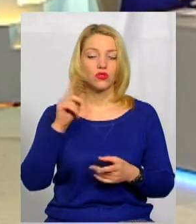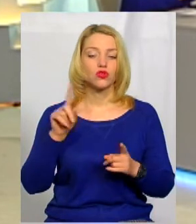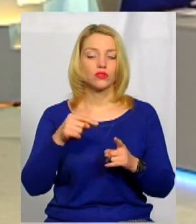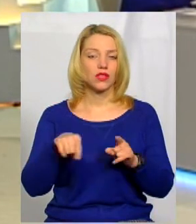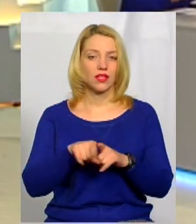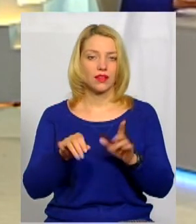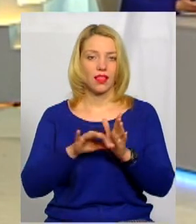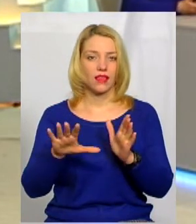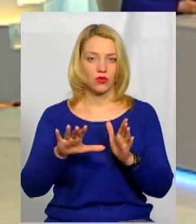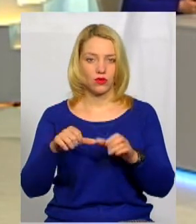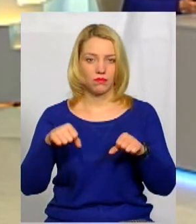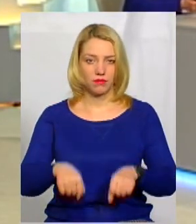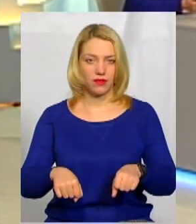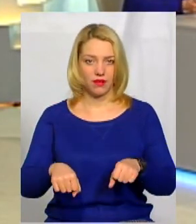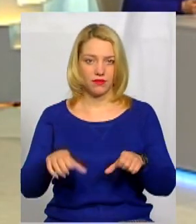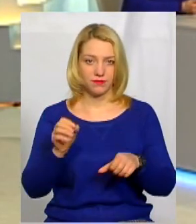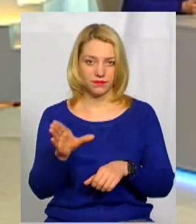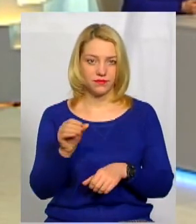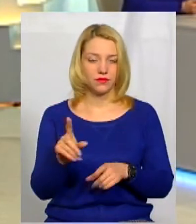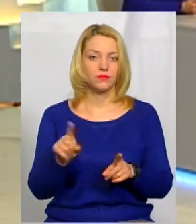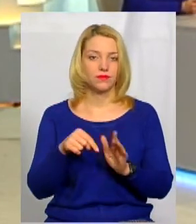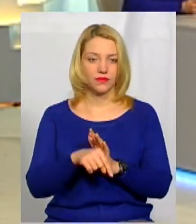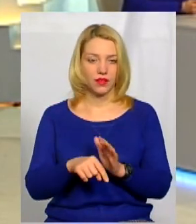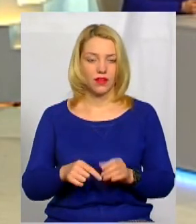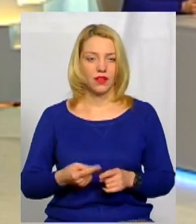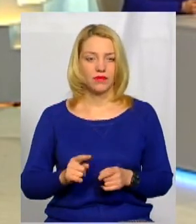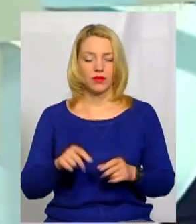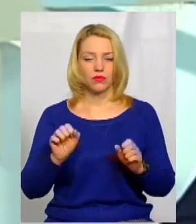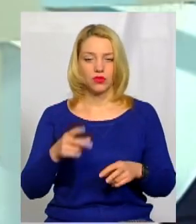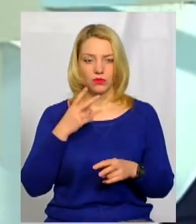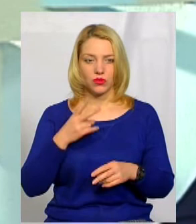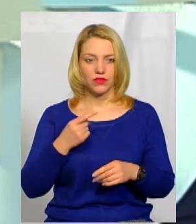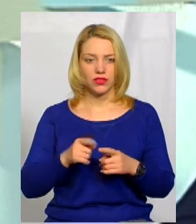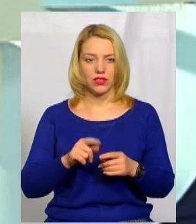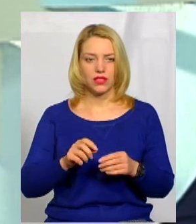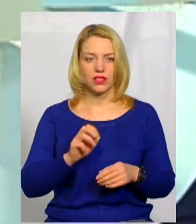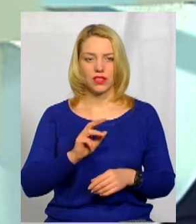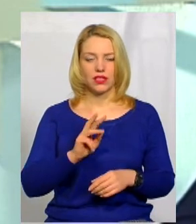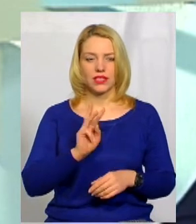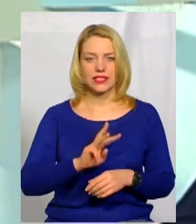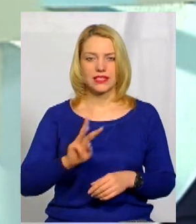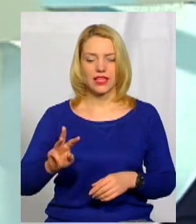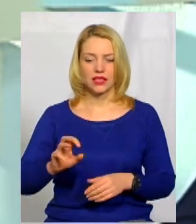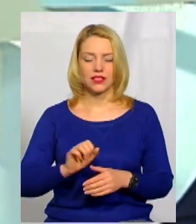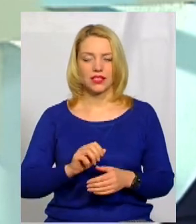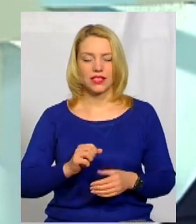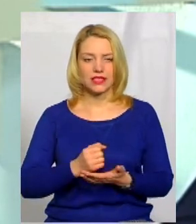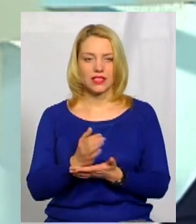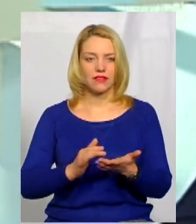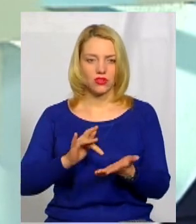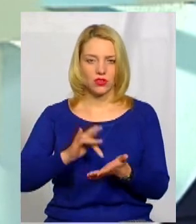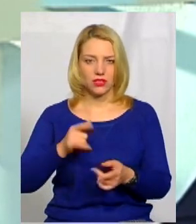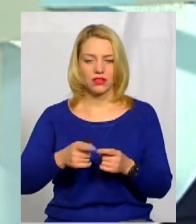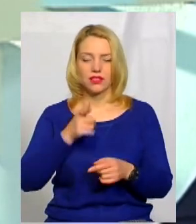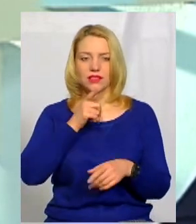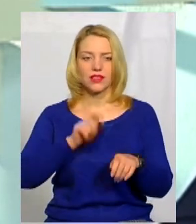що це таке, і поясніть. Це можна подивитись і зареєструватися на сайті головного сервісного центру. Воно теж працює в